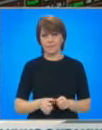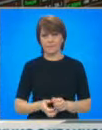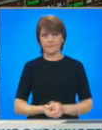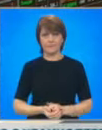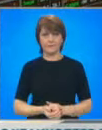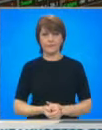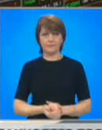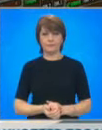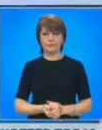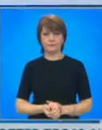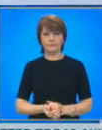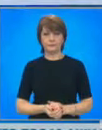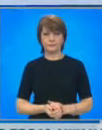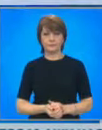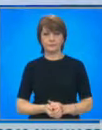Орер.